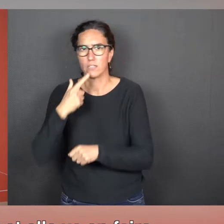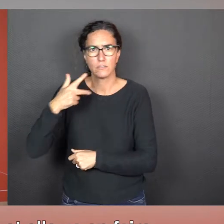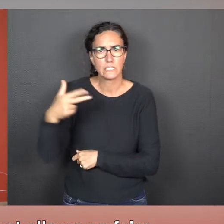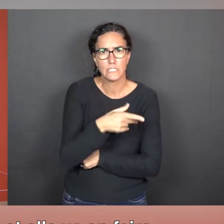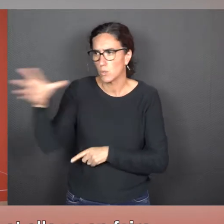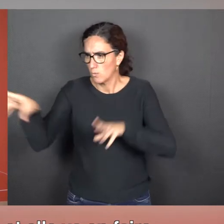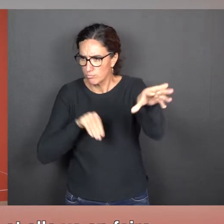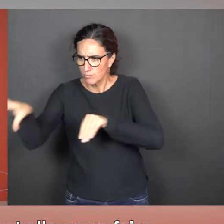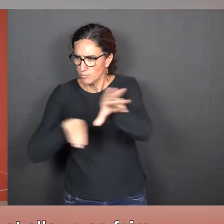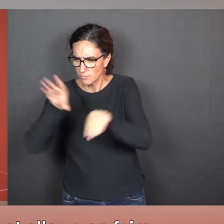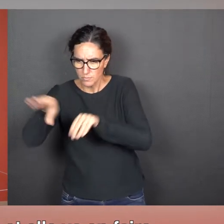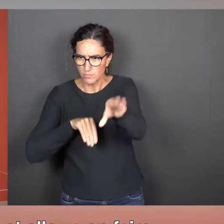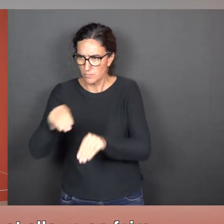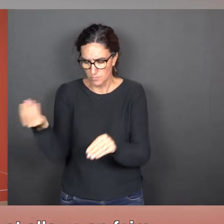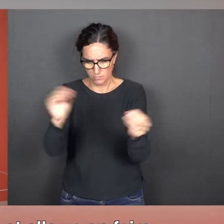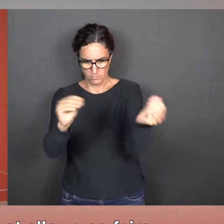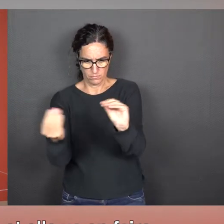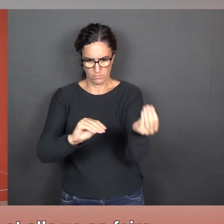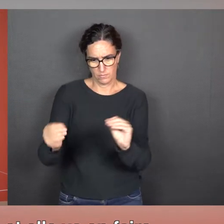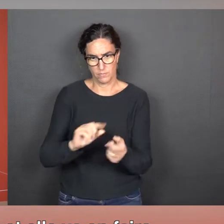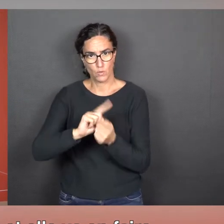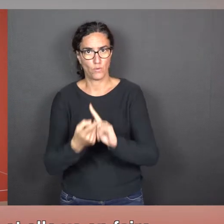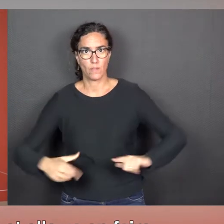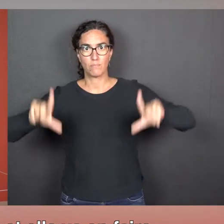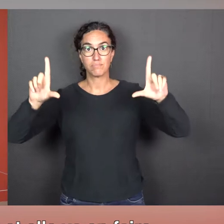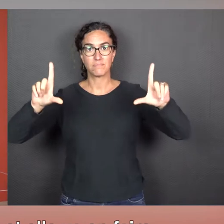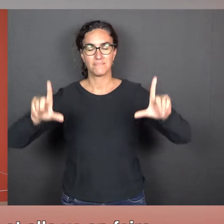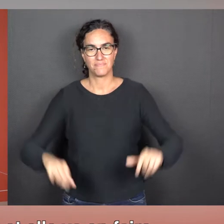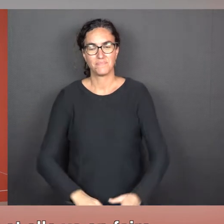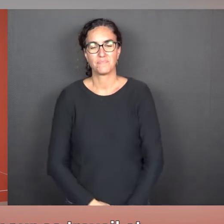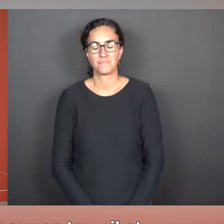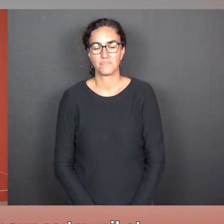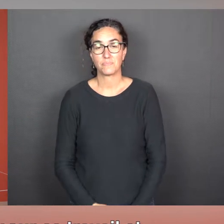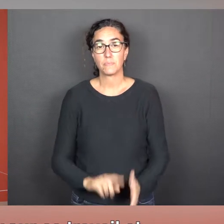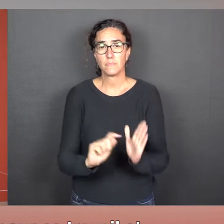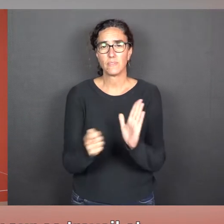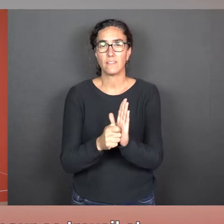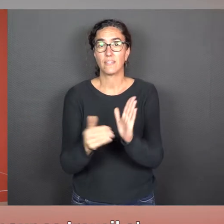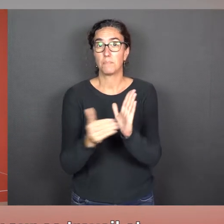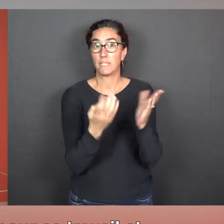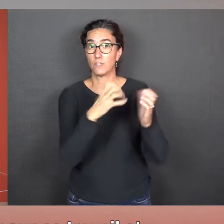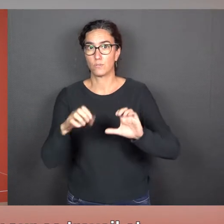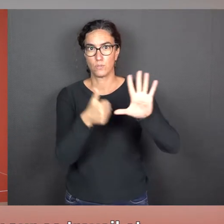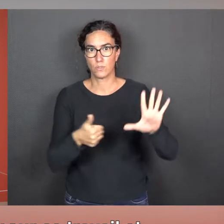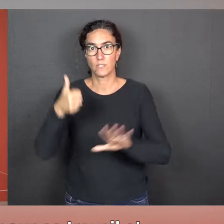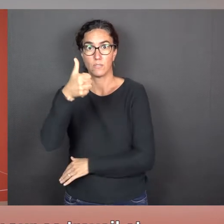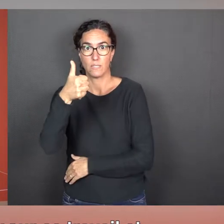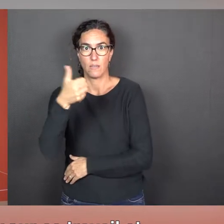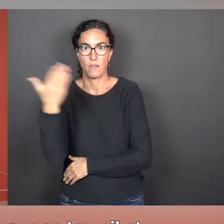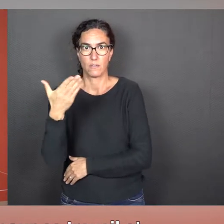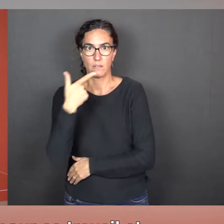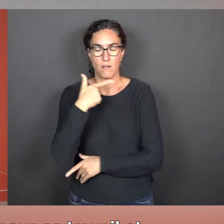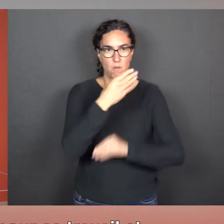ciseaux. Et elle va en faire des tableaux assemblages, des compositions. Dès 1961, elle est reconnue